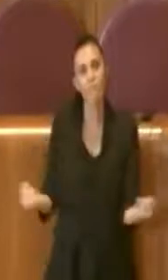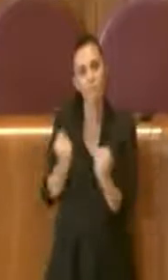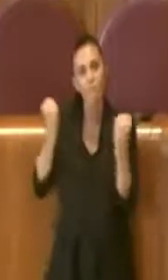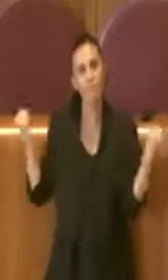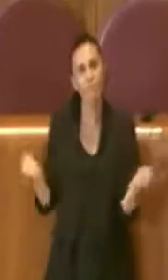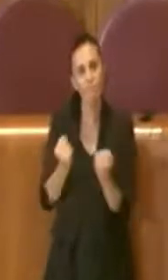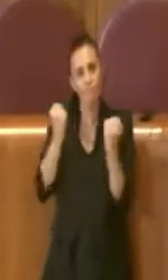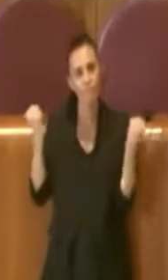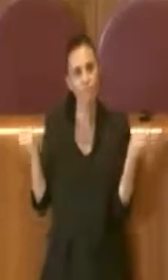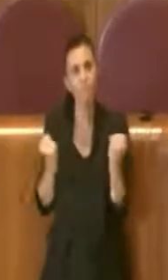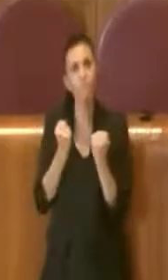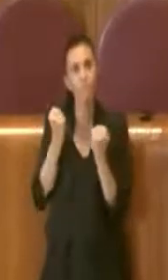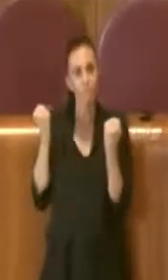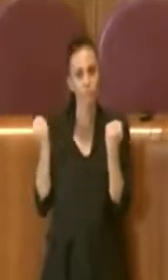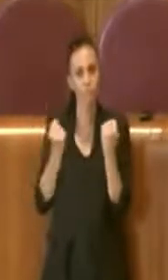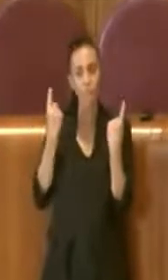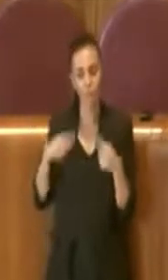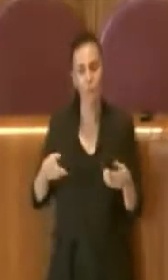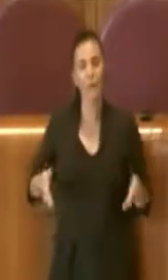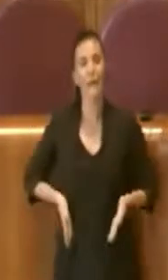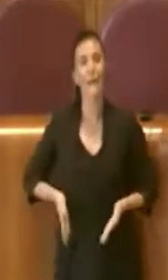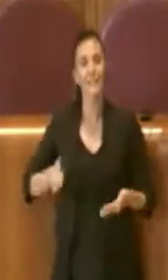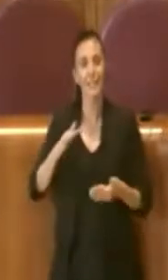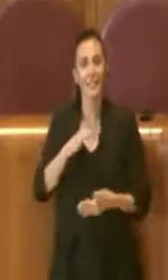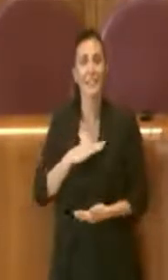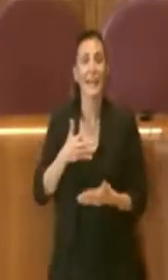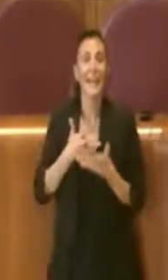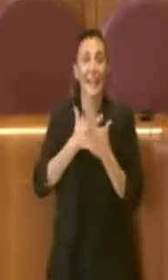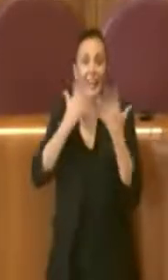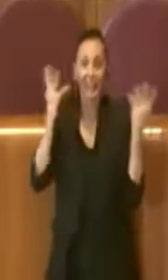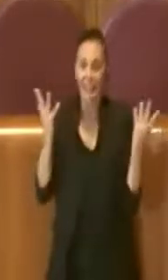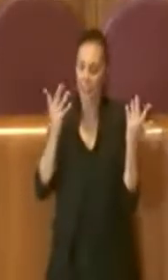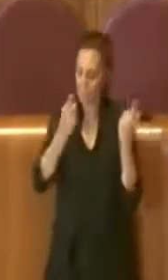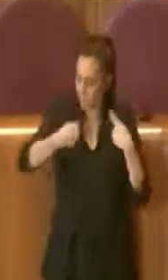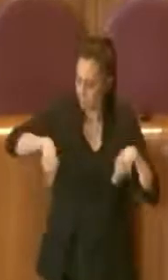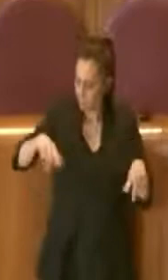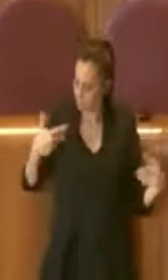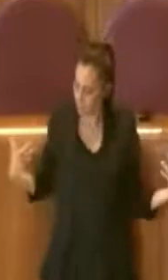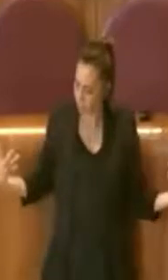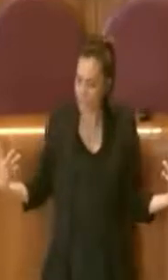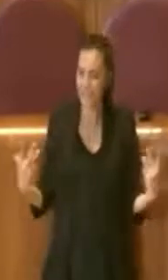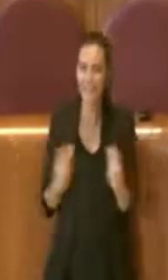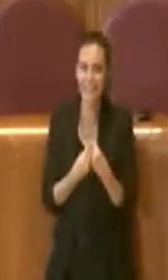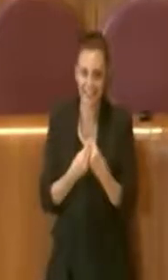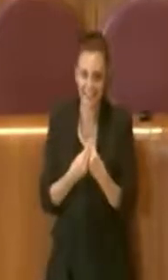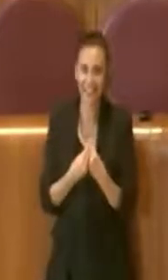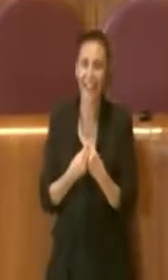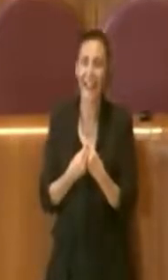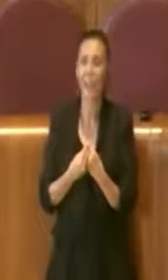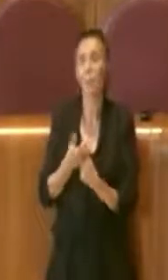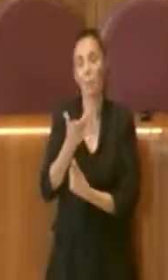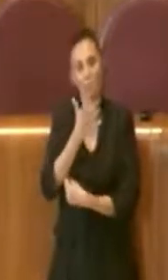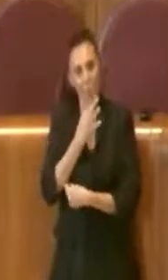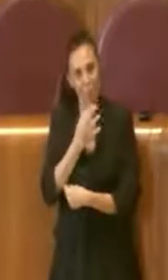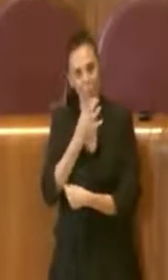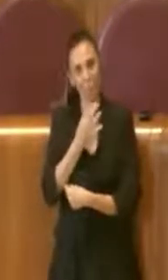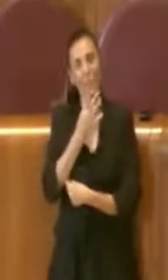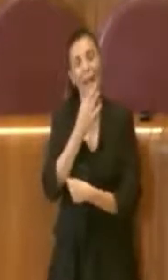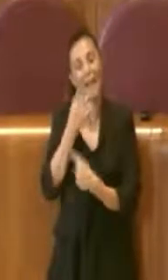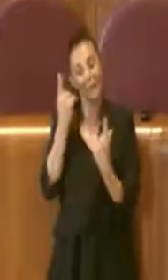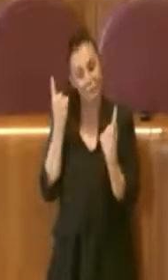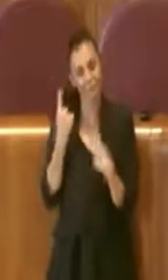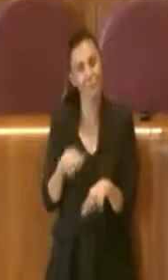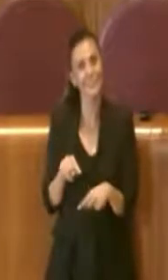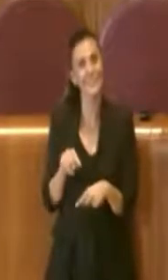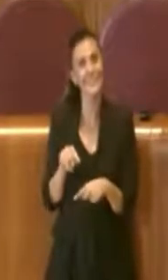questa candidatura. È chiaro che lo facciamo tutti insieme e credo che sia anche molto bello questo e il